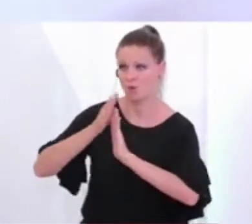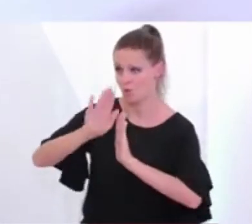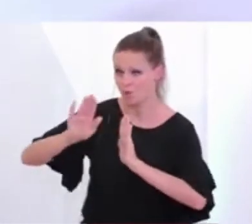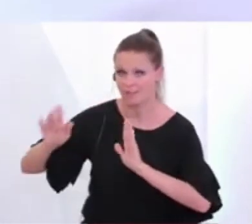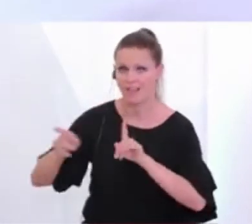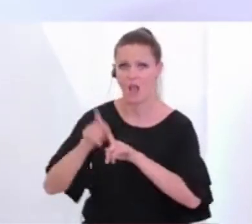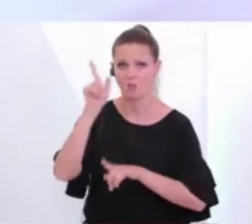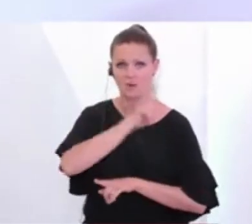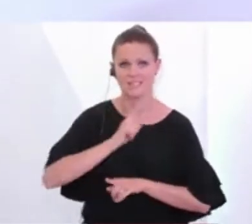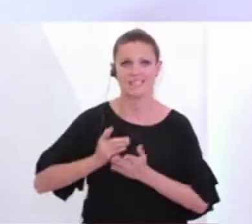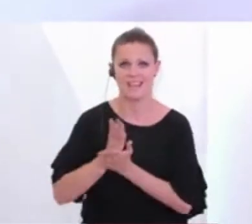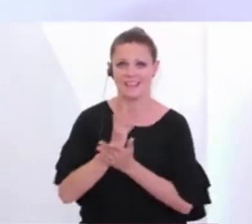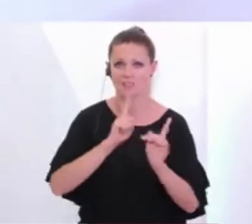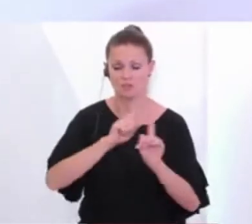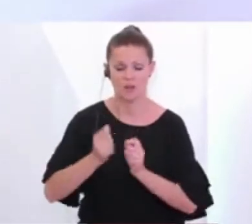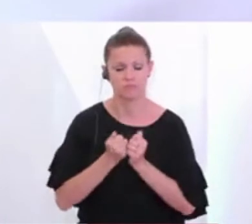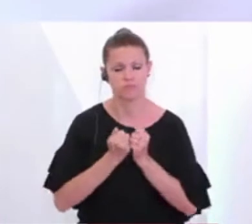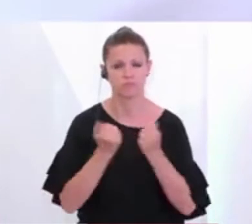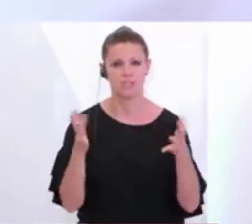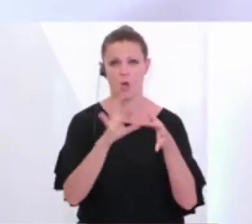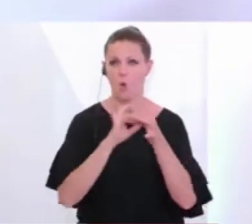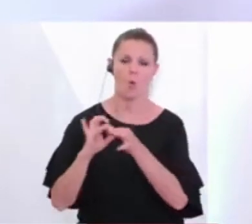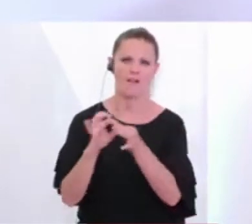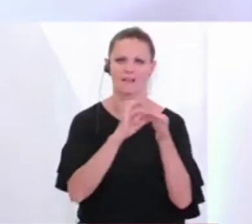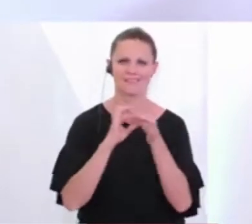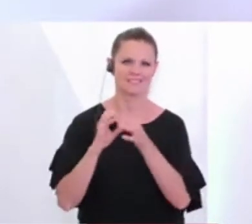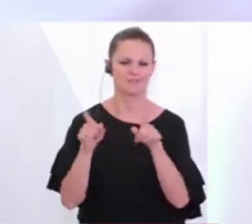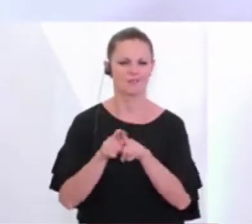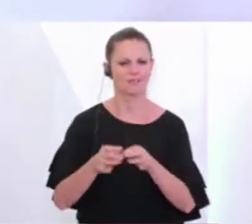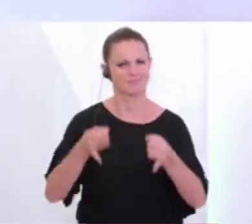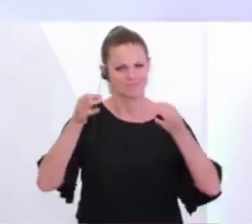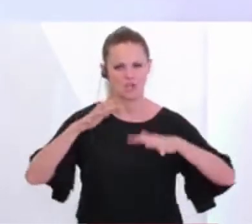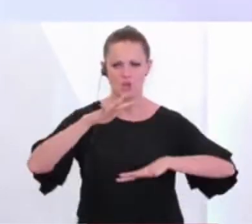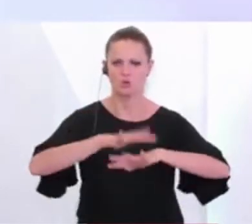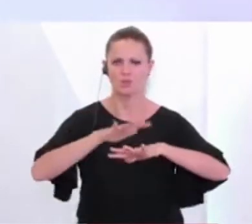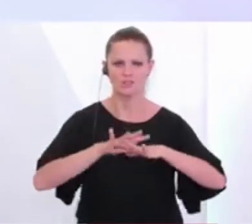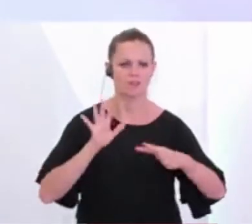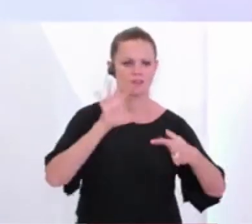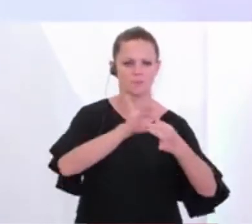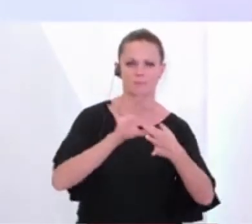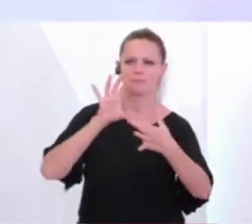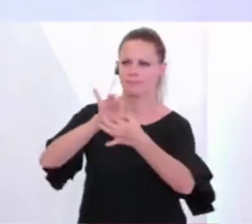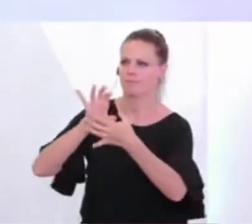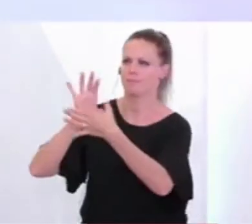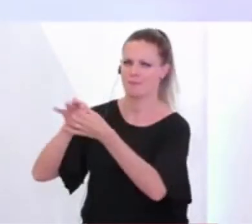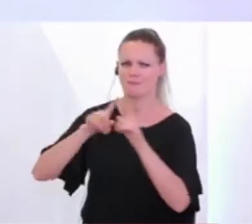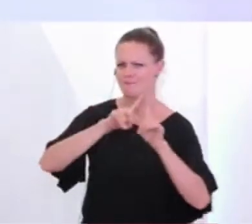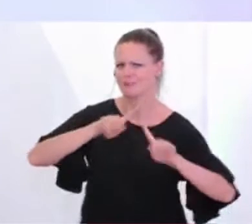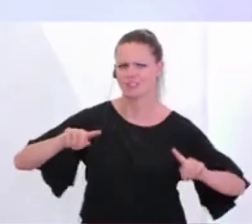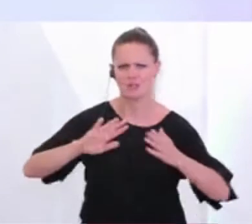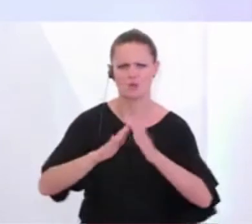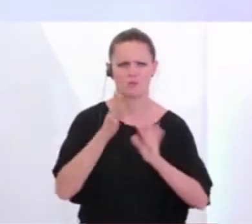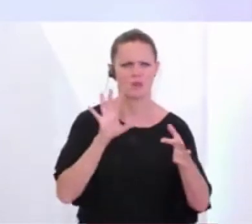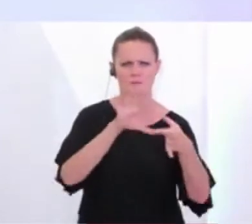Polizeidienststellen, einfach viele Organisationen, mit denen wir ein breites Netzwerk in die Communities haben, versendet. Und